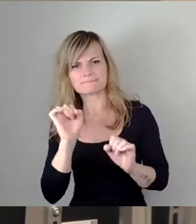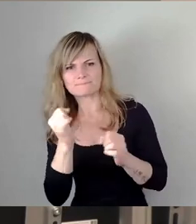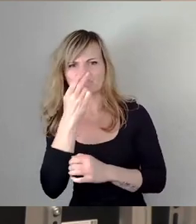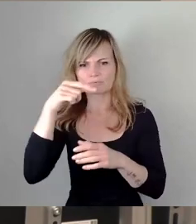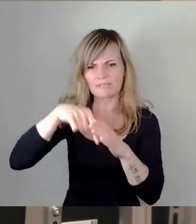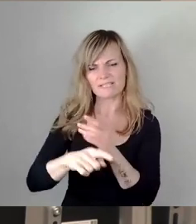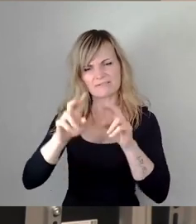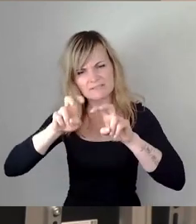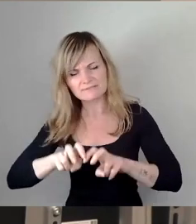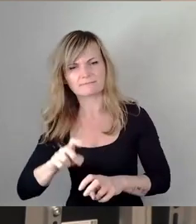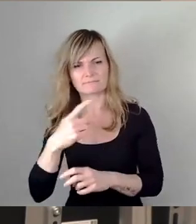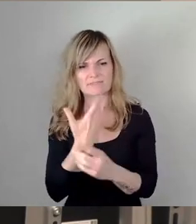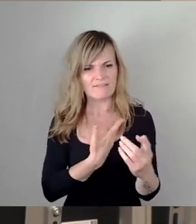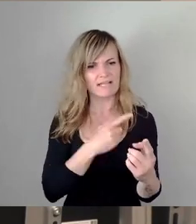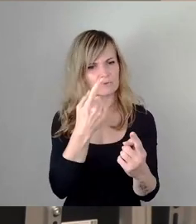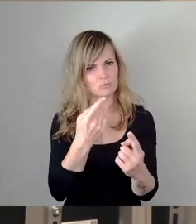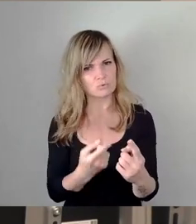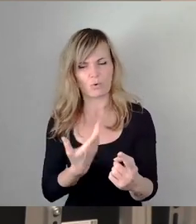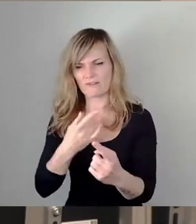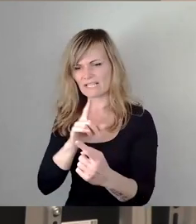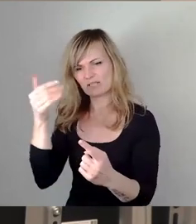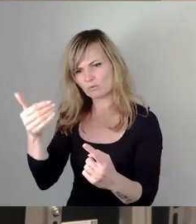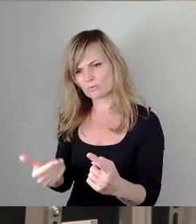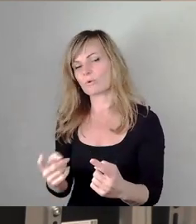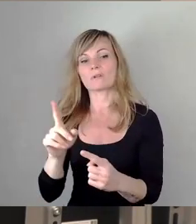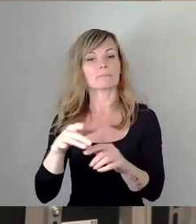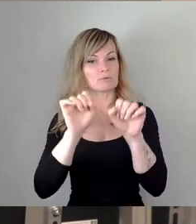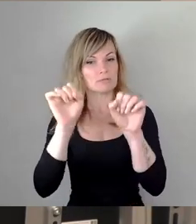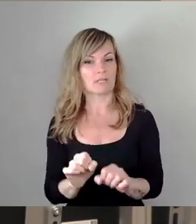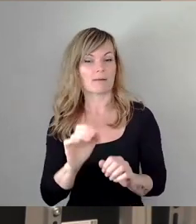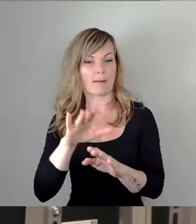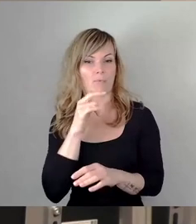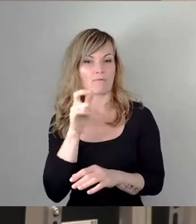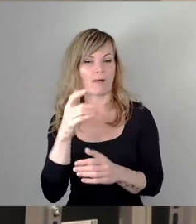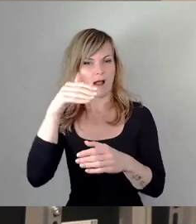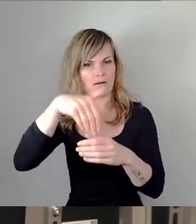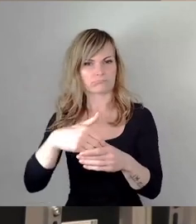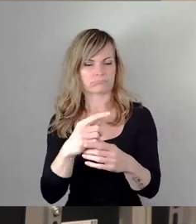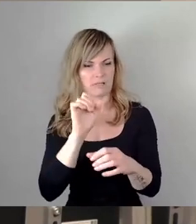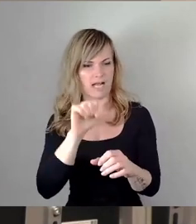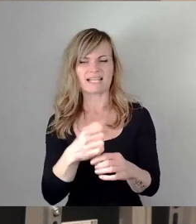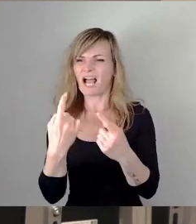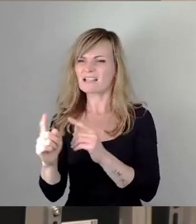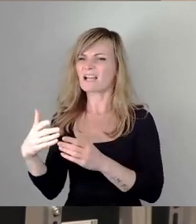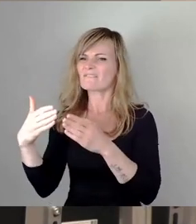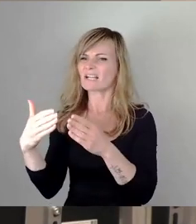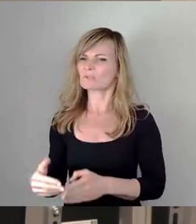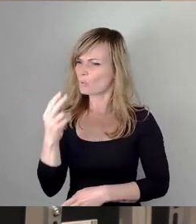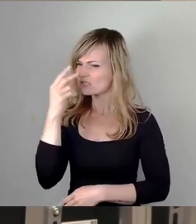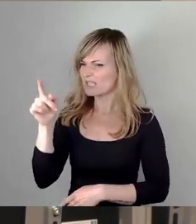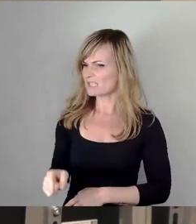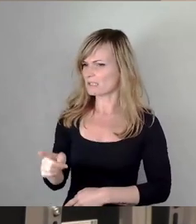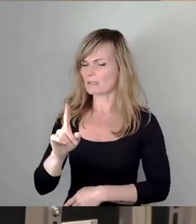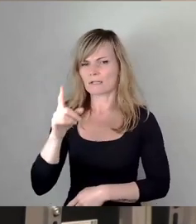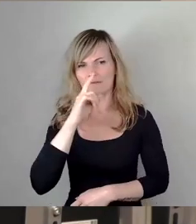wollen wir, das wollen wir nicht. Der ist, glaube ich, im System auch noch abrufbar. Von anderen Fraktionen konnte ich das hingegen nicht erkennen. Also wenn man da so großen